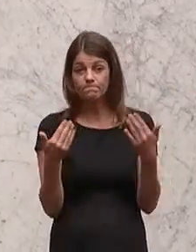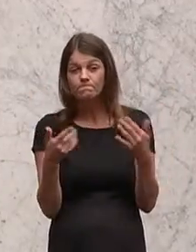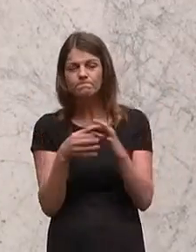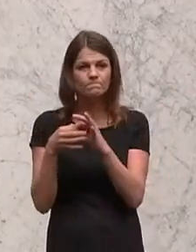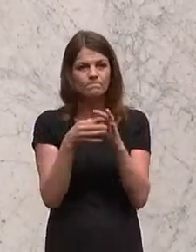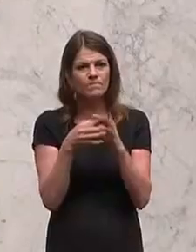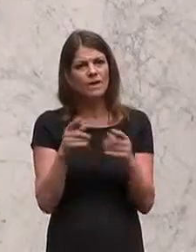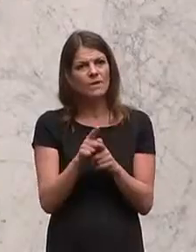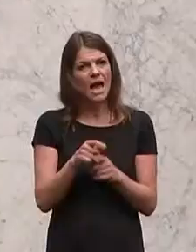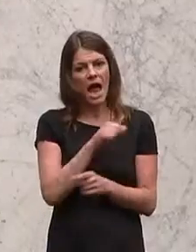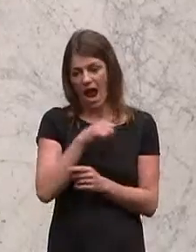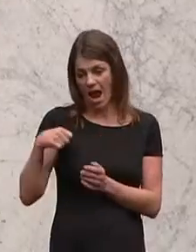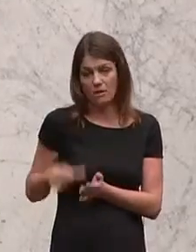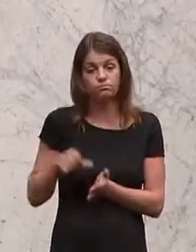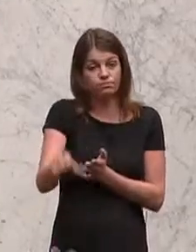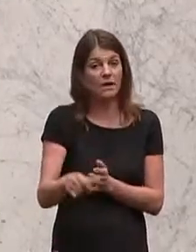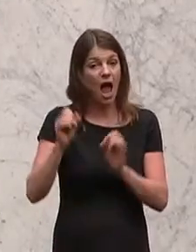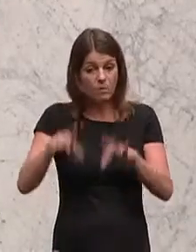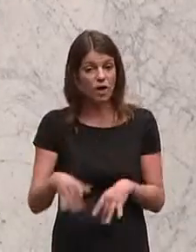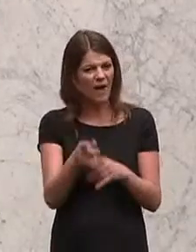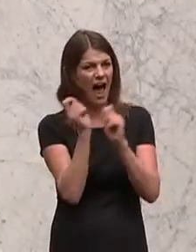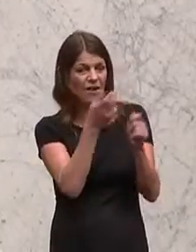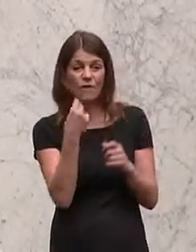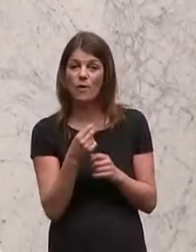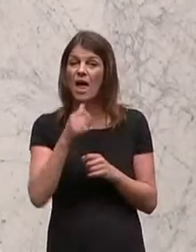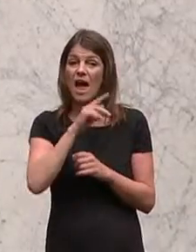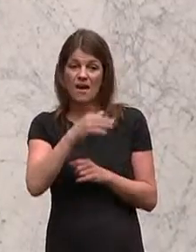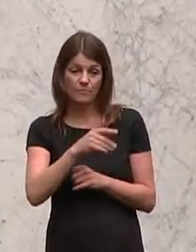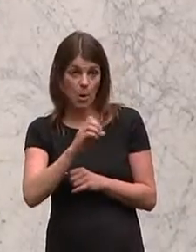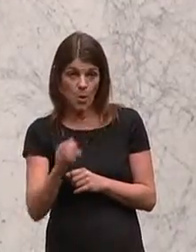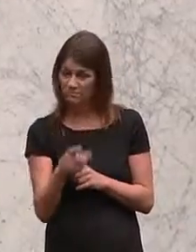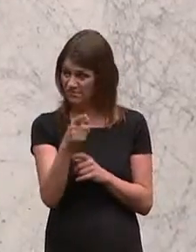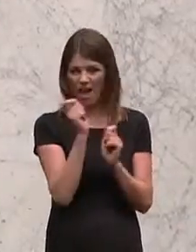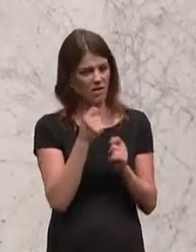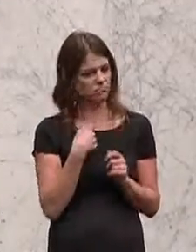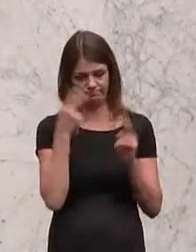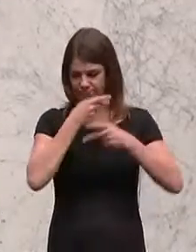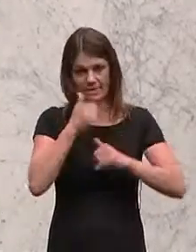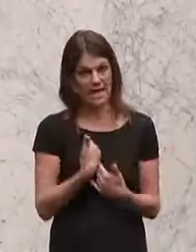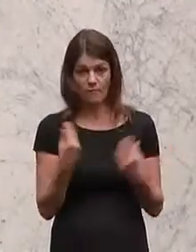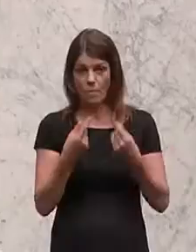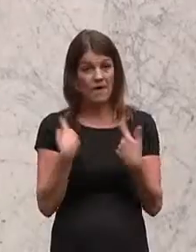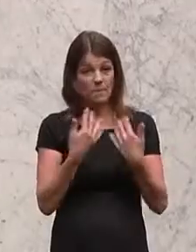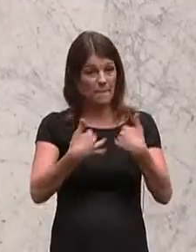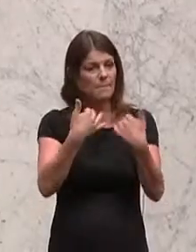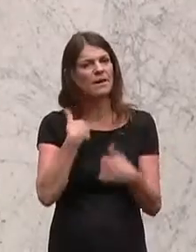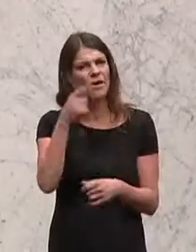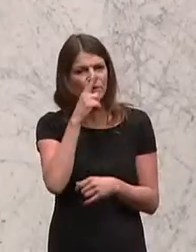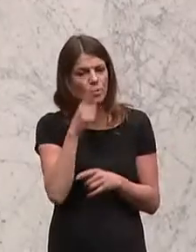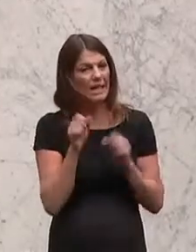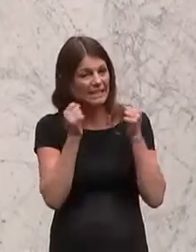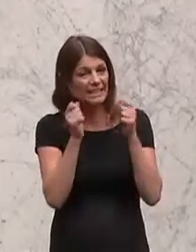Eigenregress abschaffen vom Antrag von den Freiheitlichen. Wir werden diesem Antrag heute nicht zustimmen, weil wir vom Parlament aus versuchen, einen